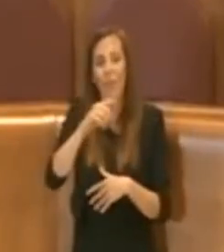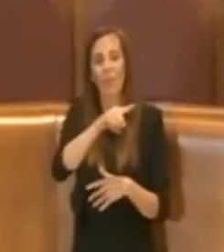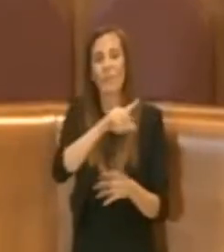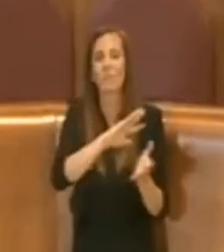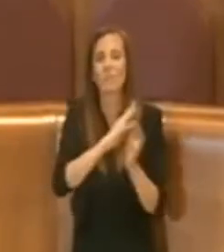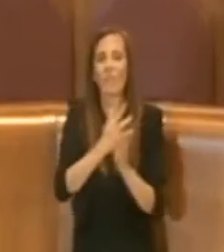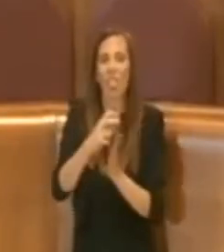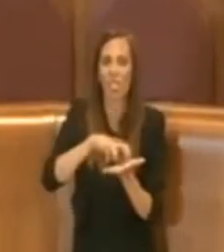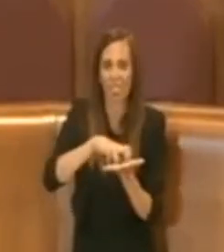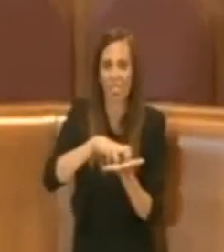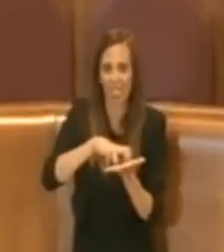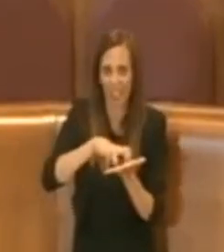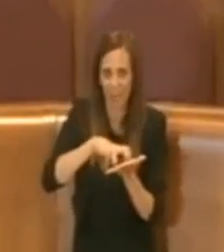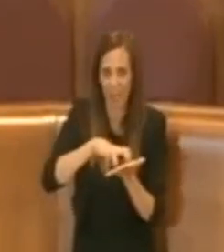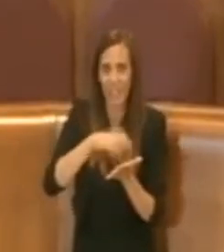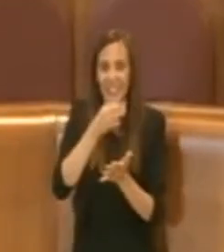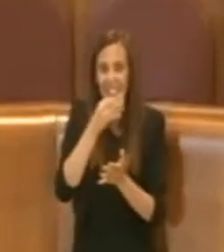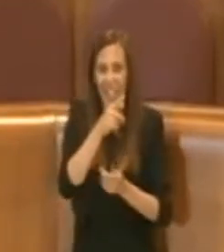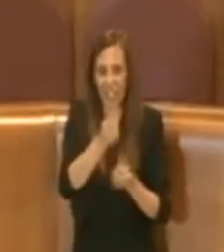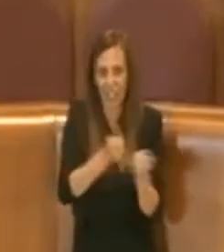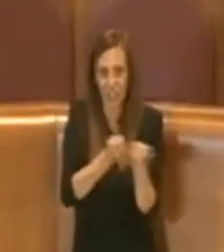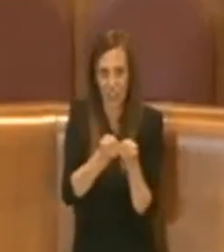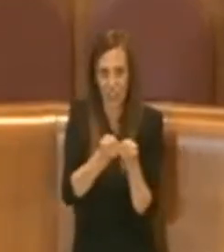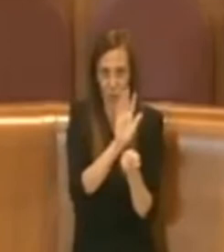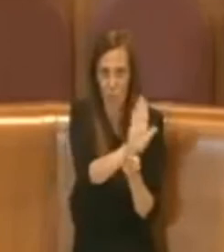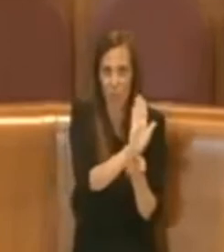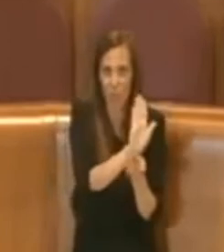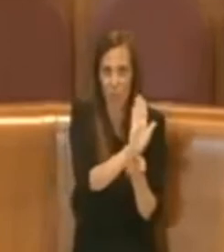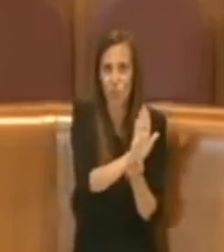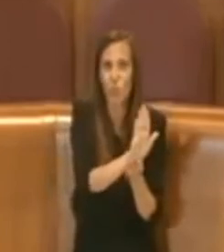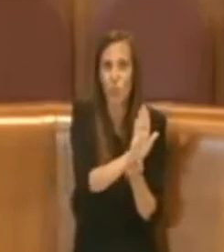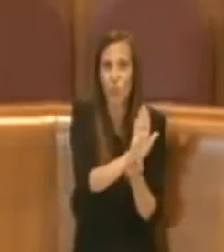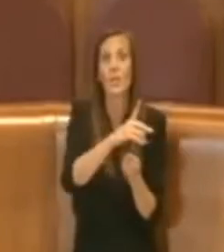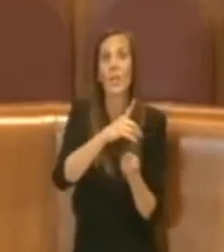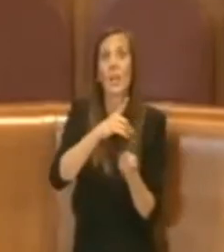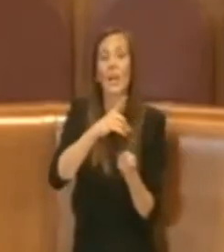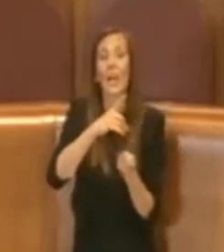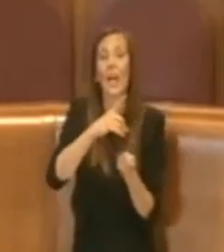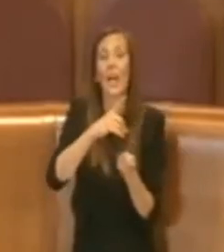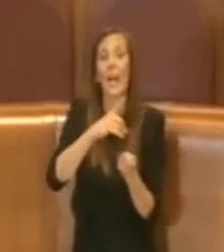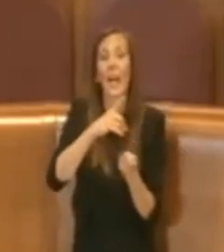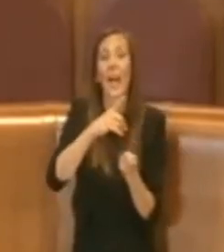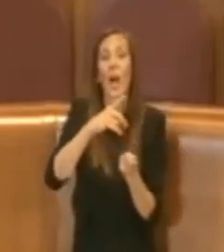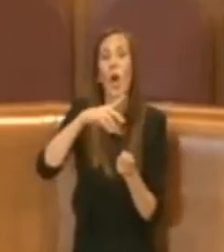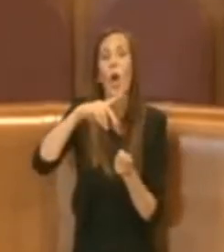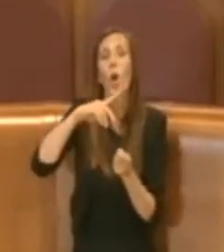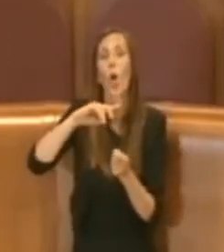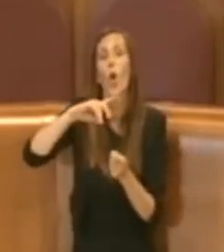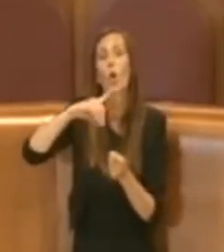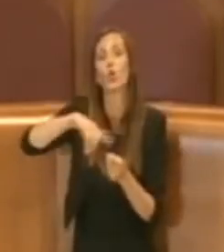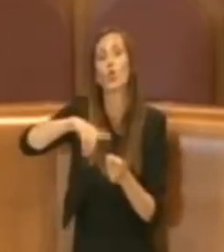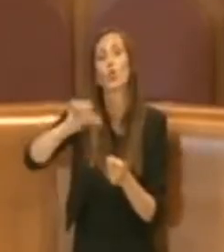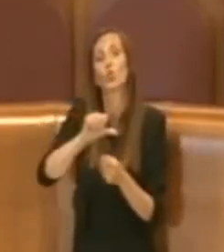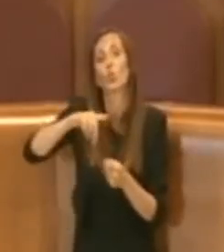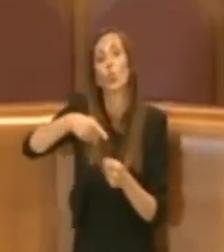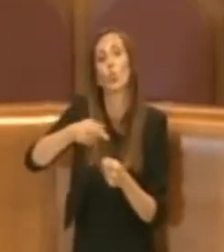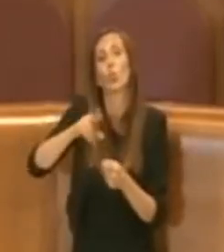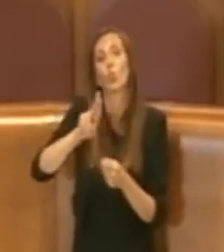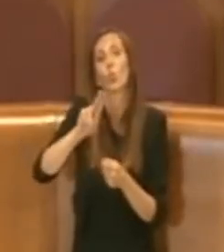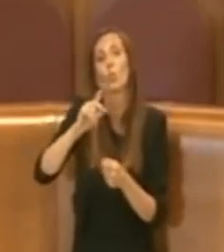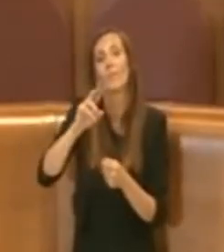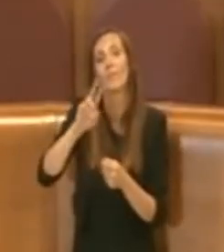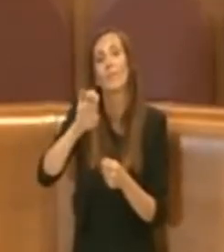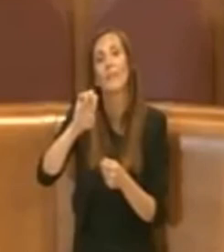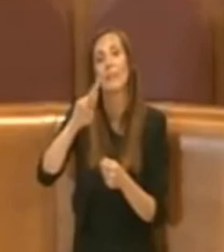sottrarsi sottrarre alla sua gestione eh le scuderie del del Quirinale. Ecco ripeto grazie a